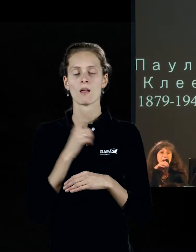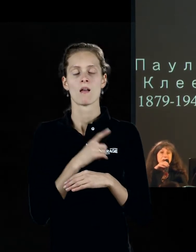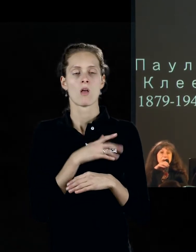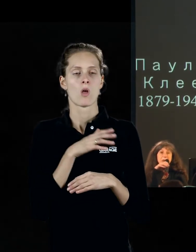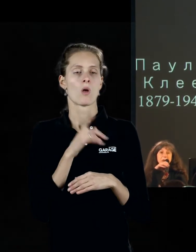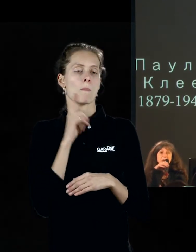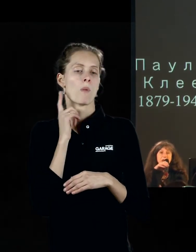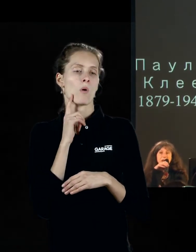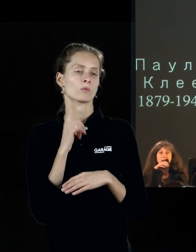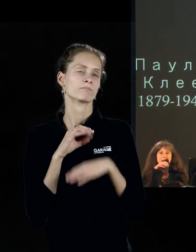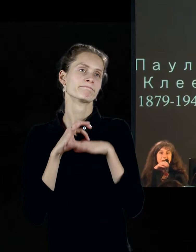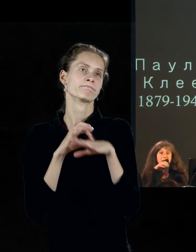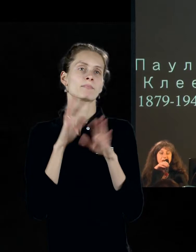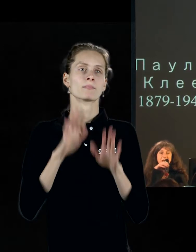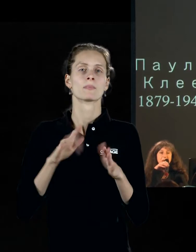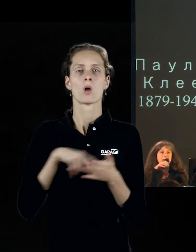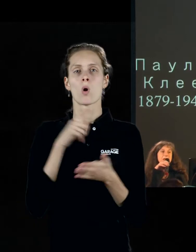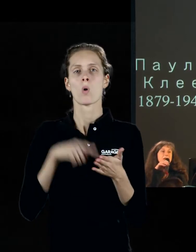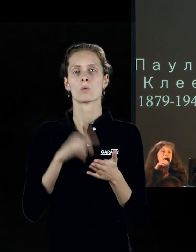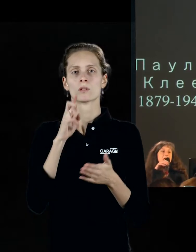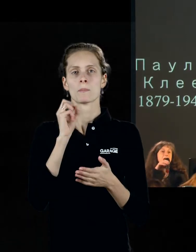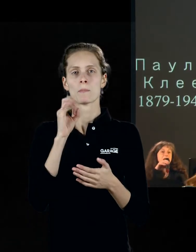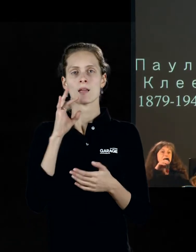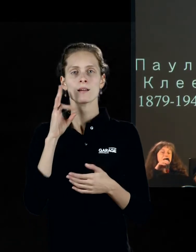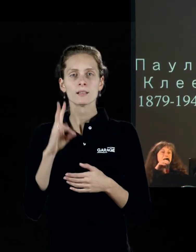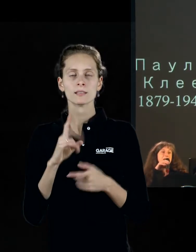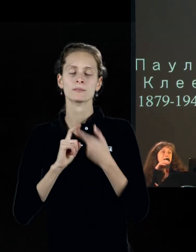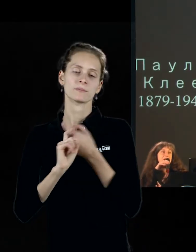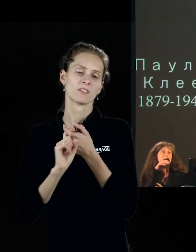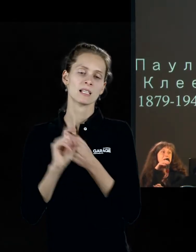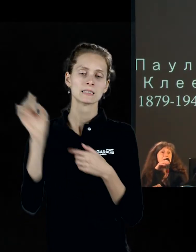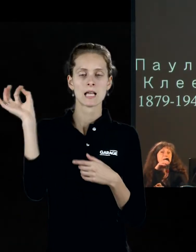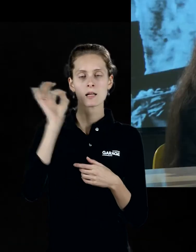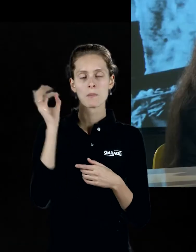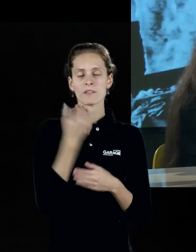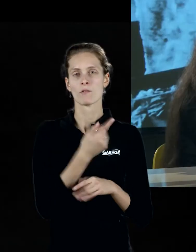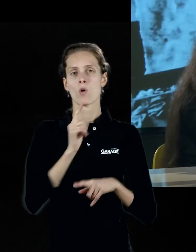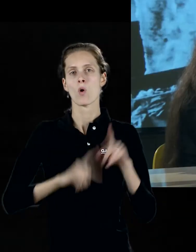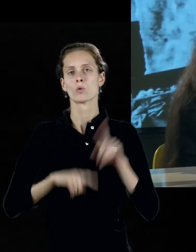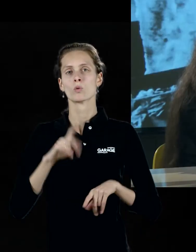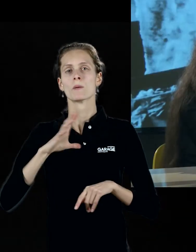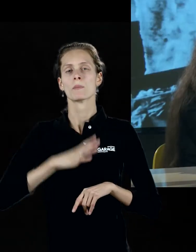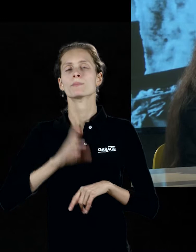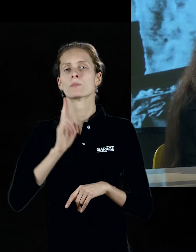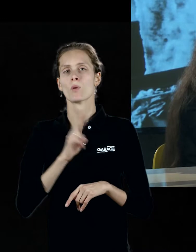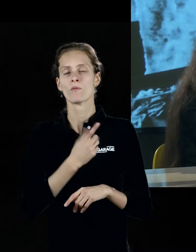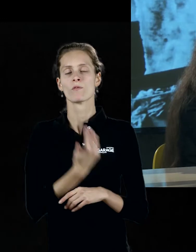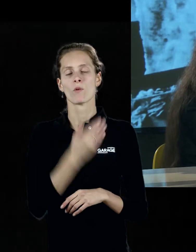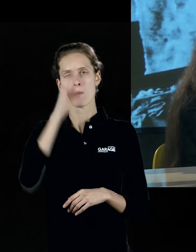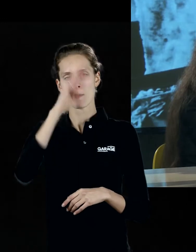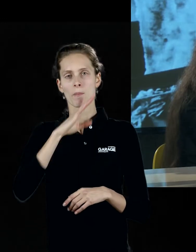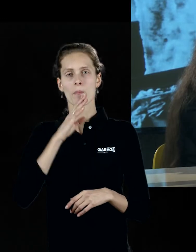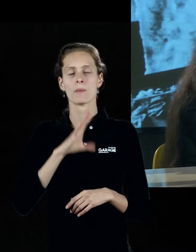юность в Берне, при этом его карьера была связана с Германией. Родители его... Его отец был профессиональным музыкантом,